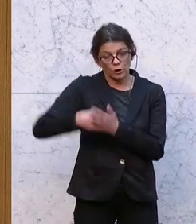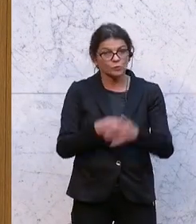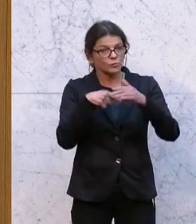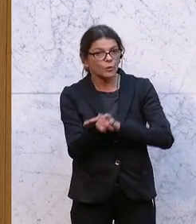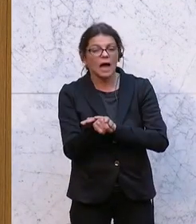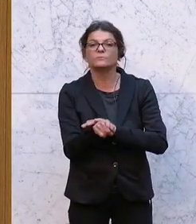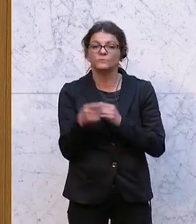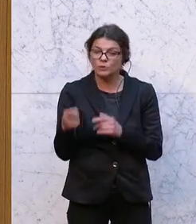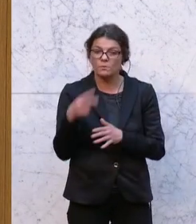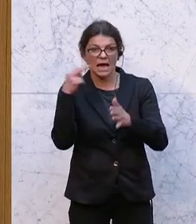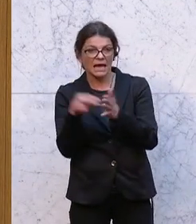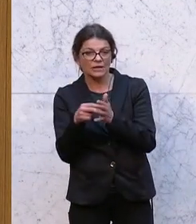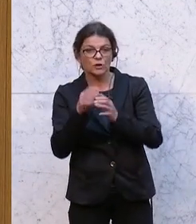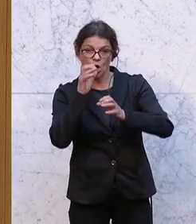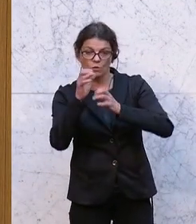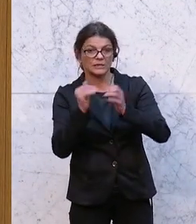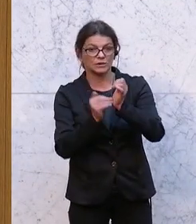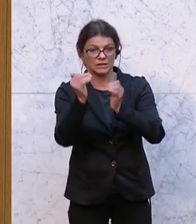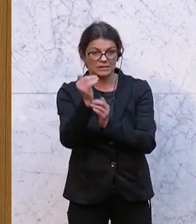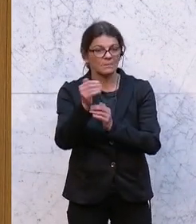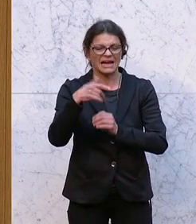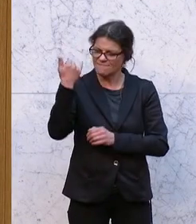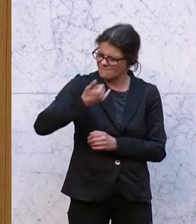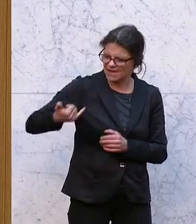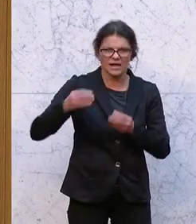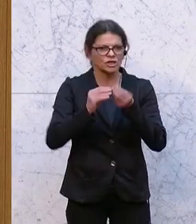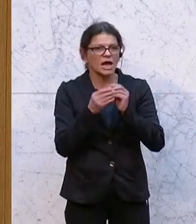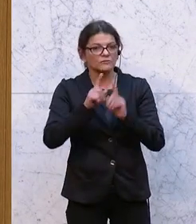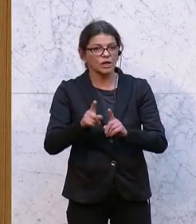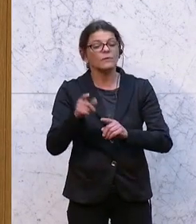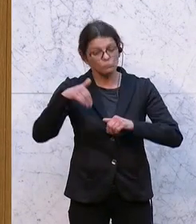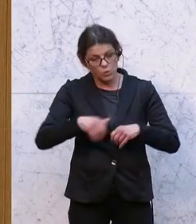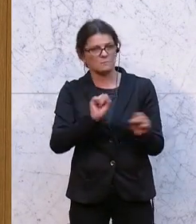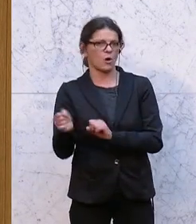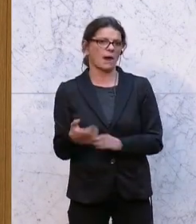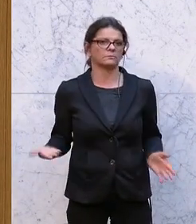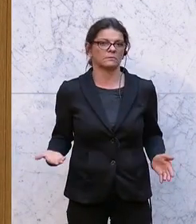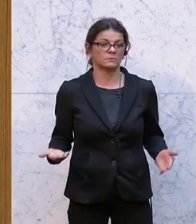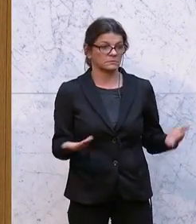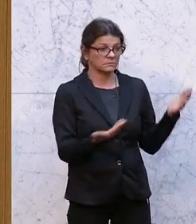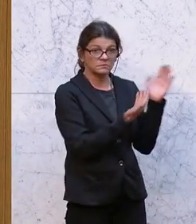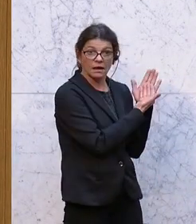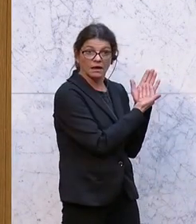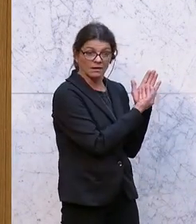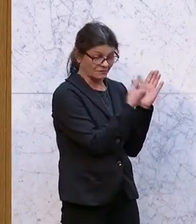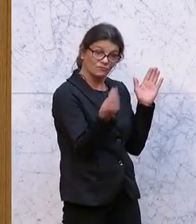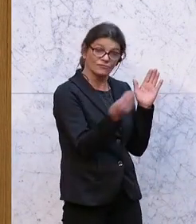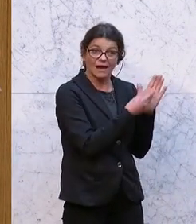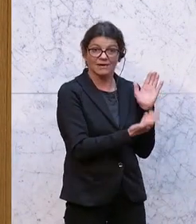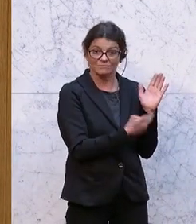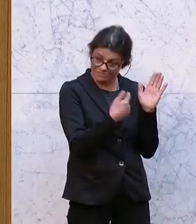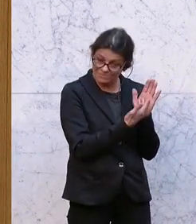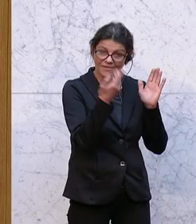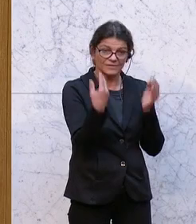Zugang zum elektronischen Kommunikationssystem in jeder Geschäftsstelle zu ermöglichen. Das ist Fakt, das ist